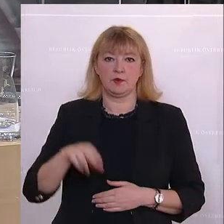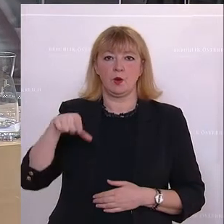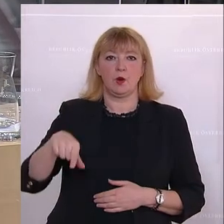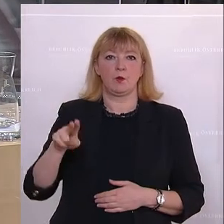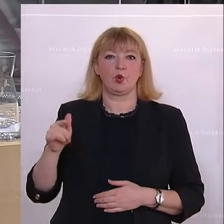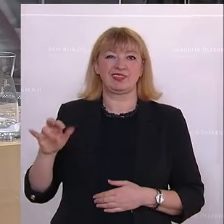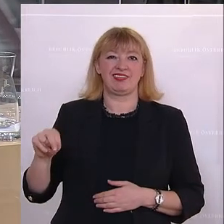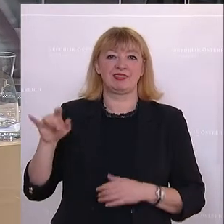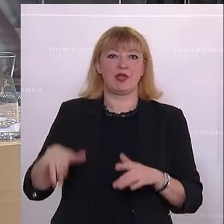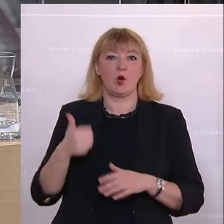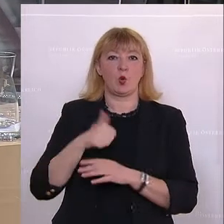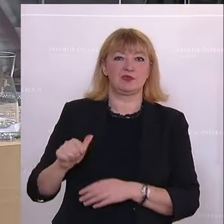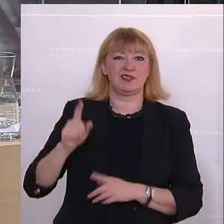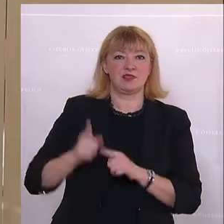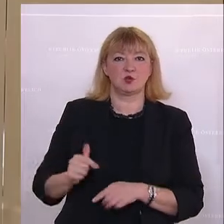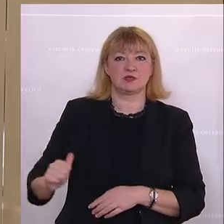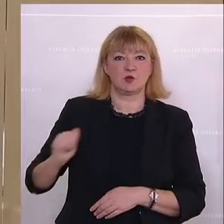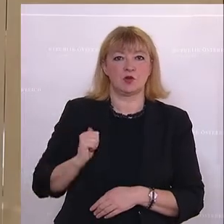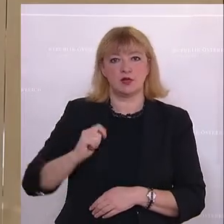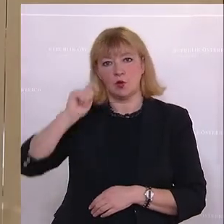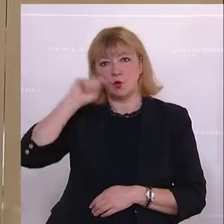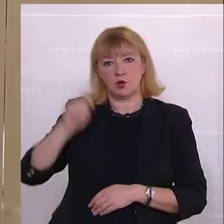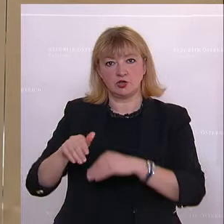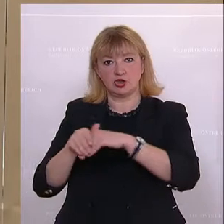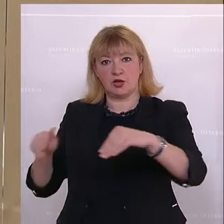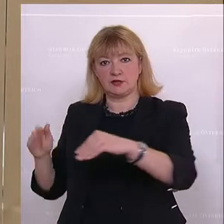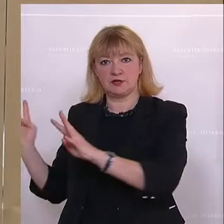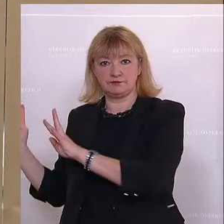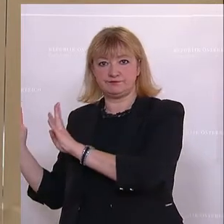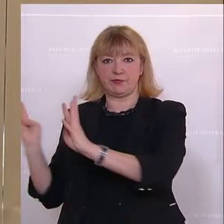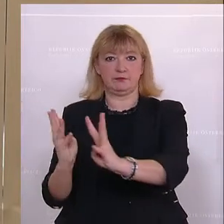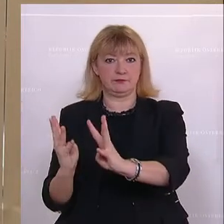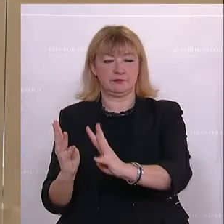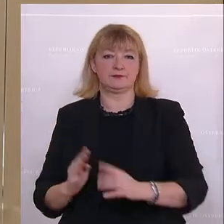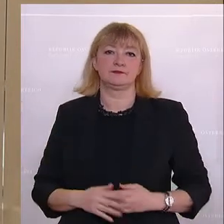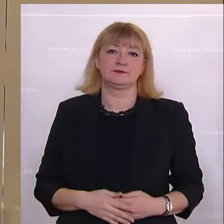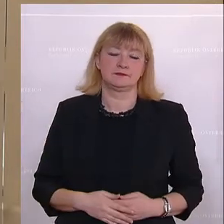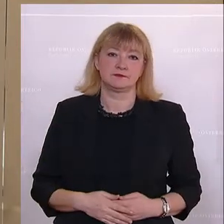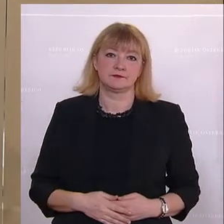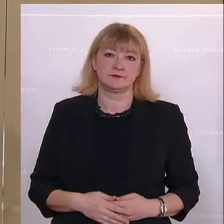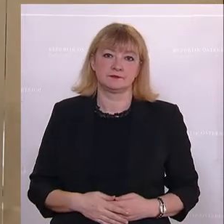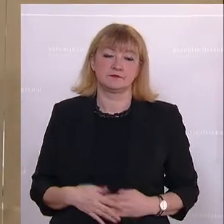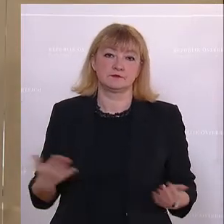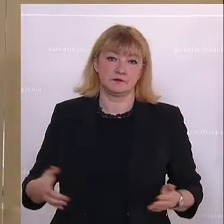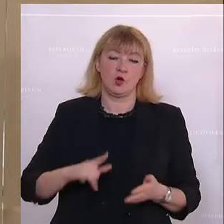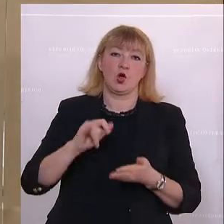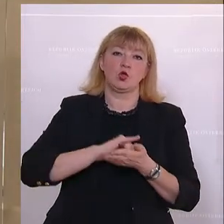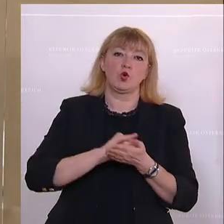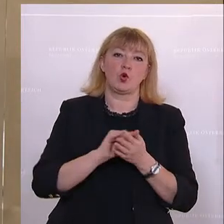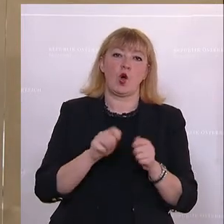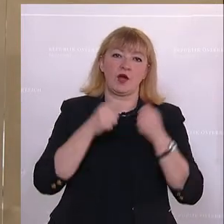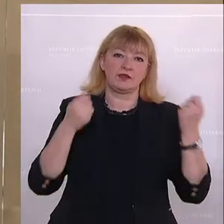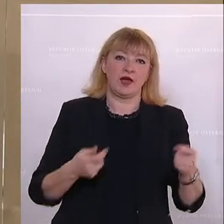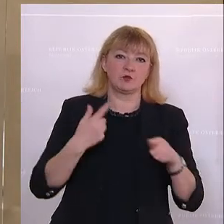100.000 Soldaten an der ukrainischen Grenze zusammengezogen. Laut New York Times und